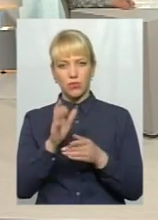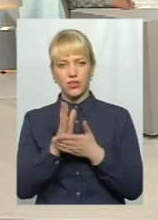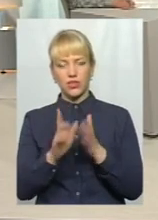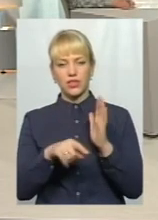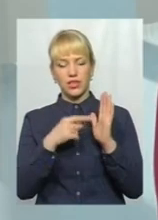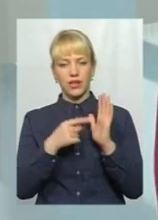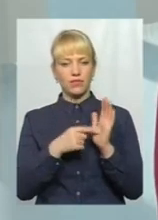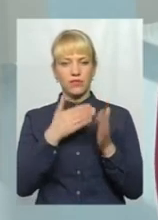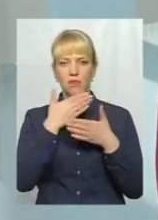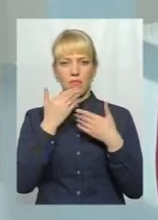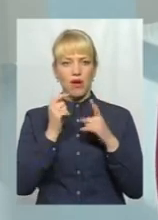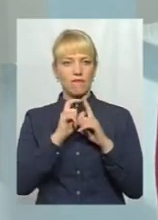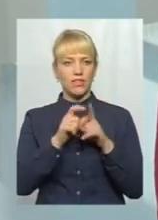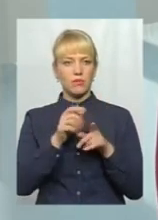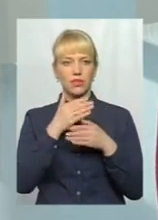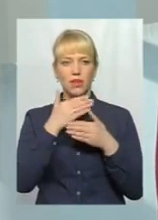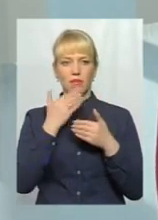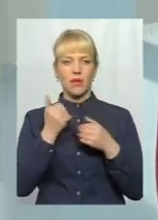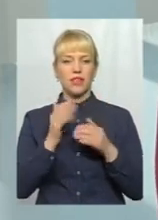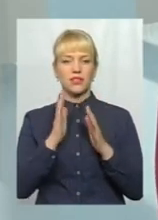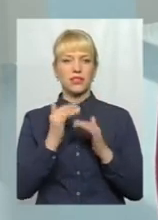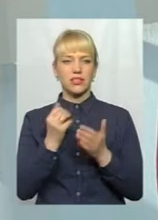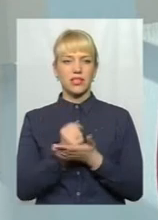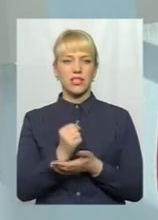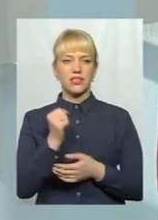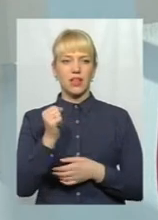немає, тільки з результатами направлені.